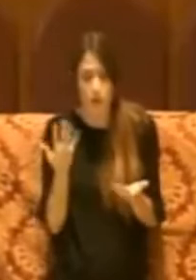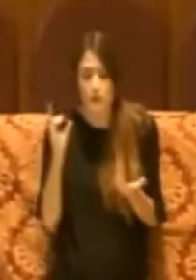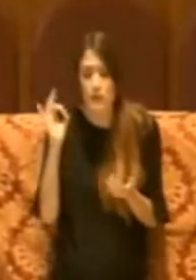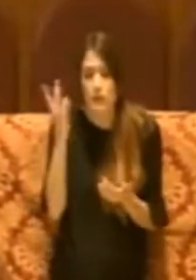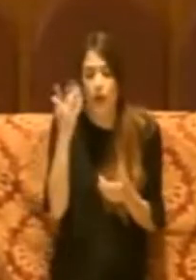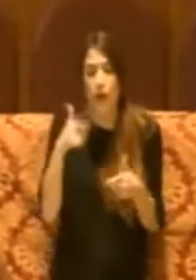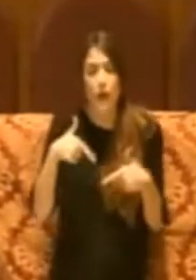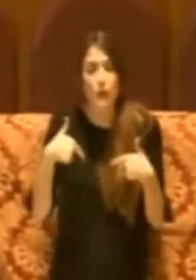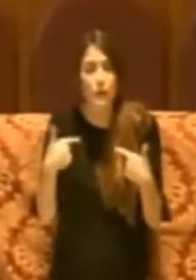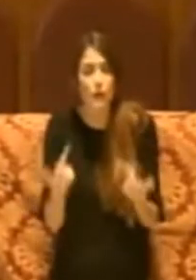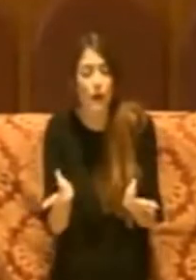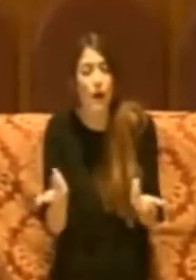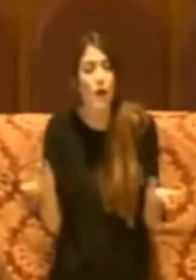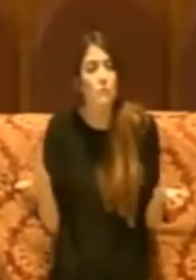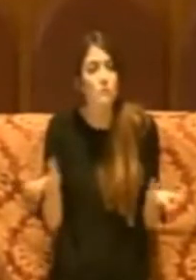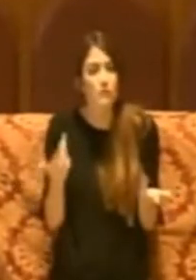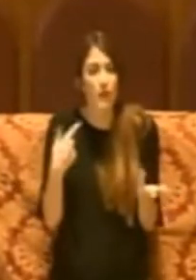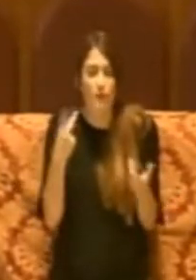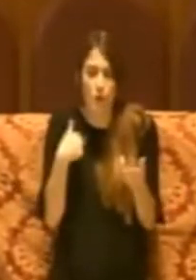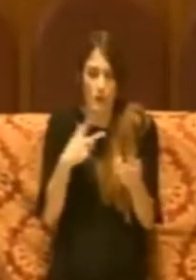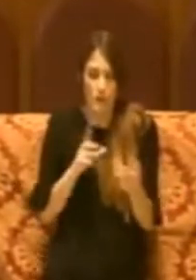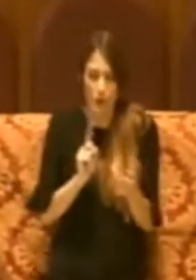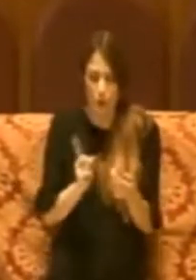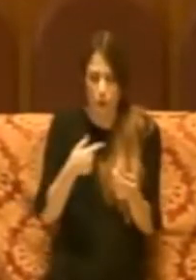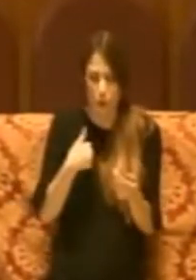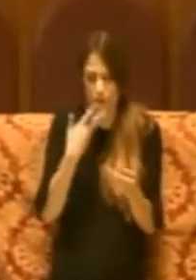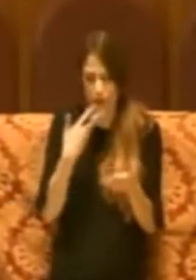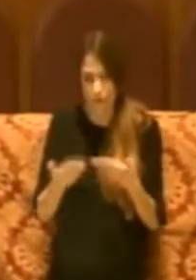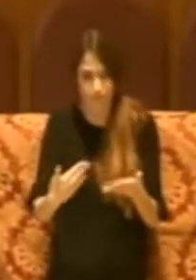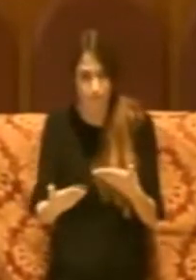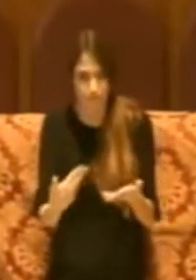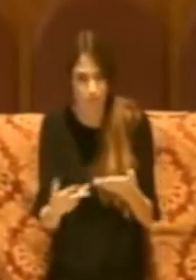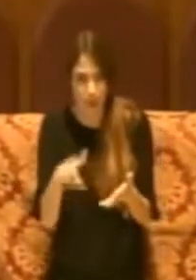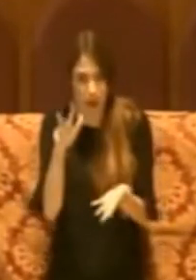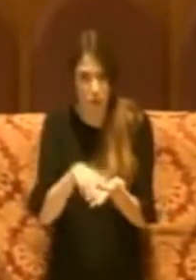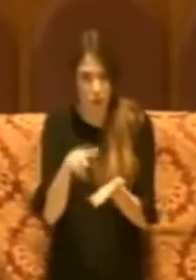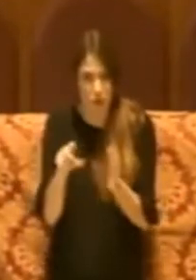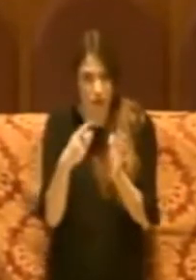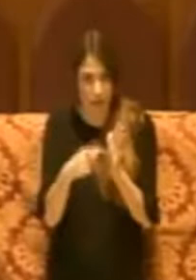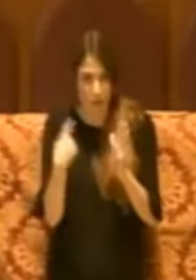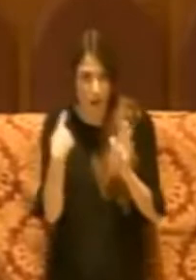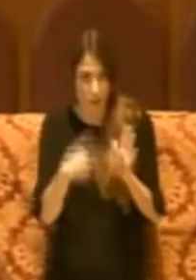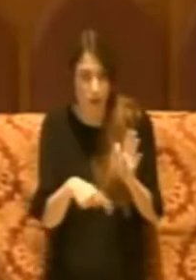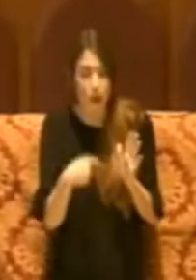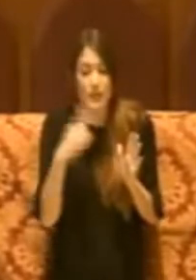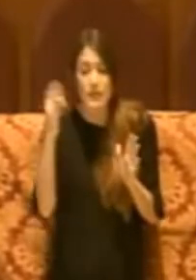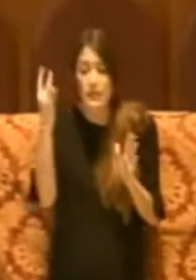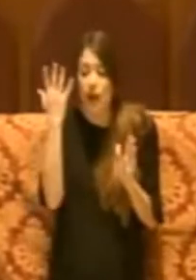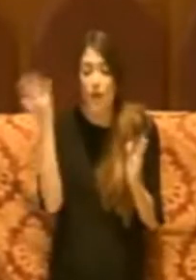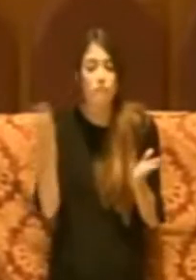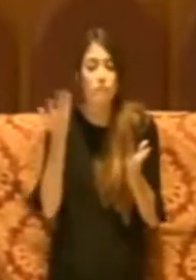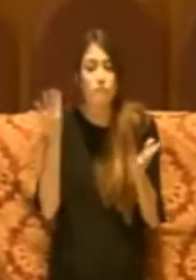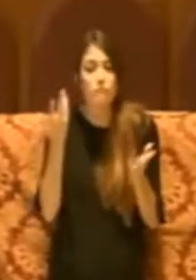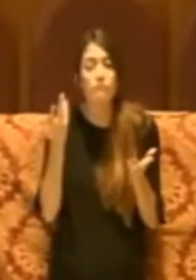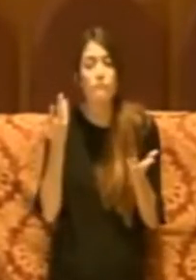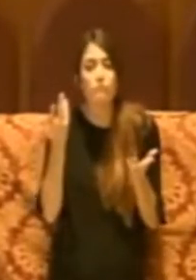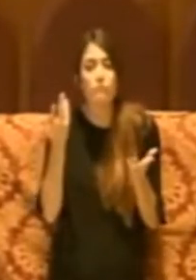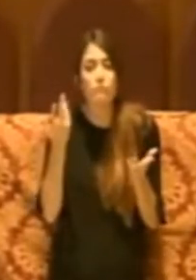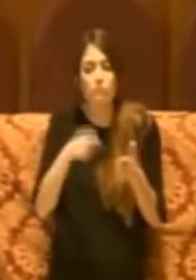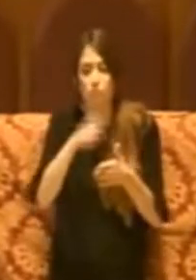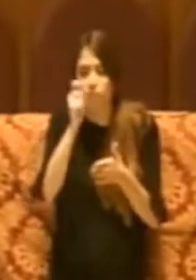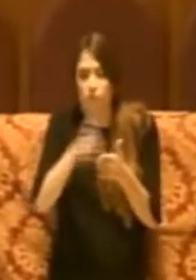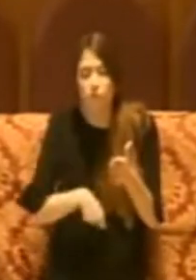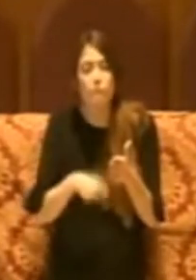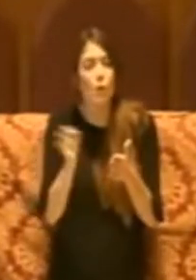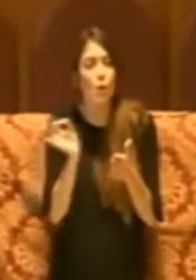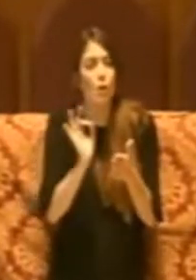no perché comunque cerchiamo di essere ovviamente celeri nell'approvazione di questa delibera, qualora dovesse determinare una sanzione nei